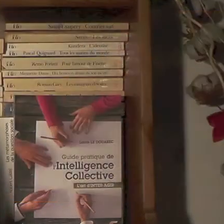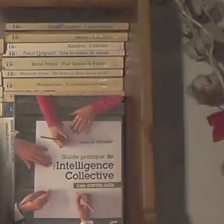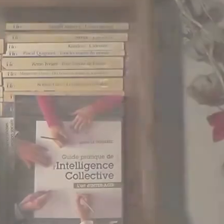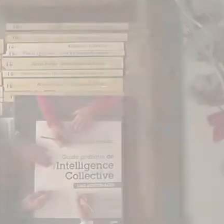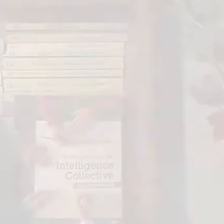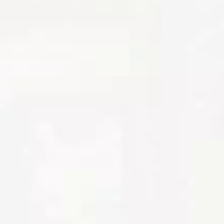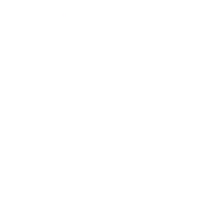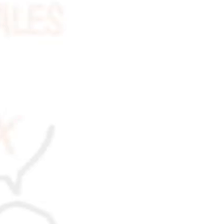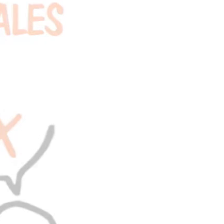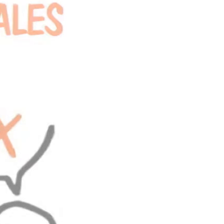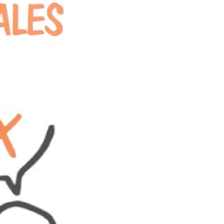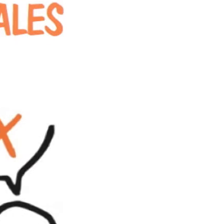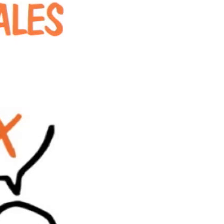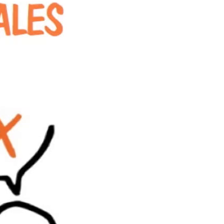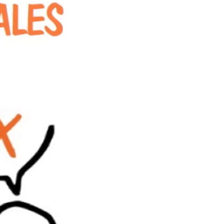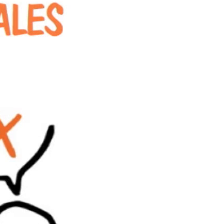chercheurs.